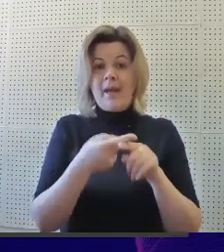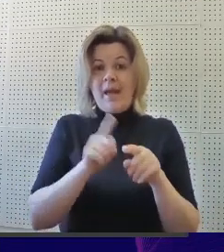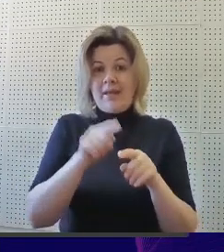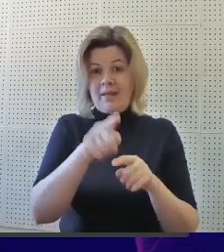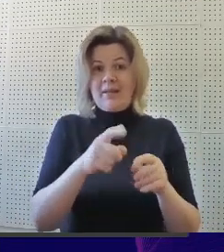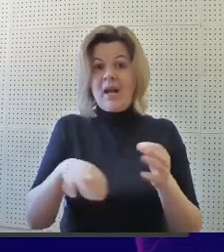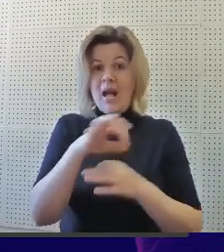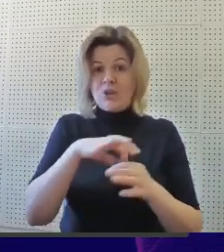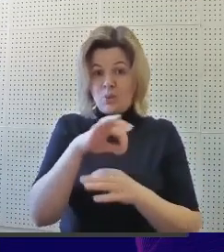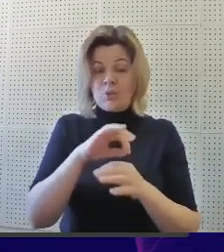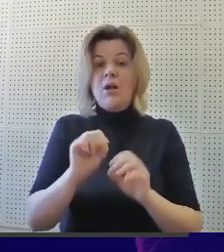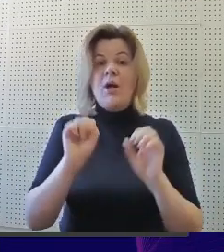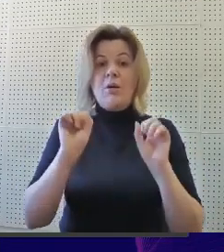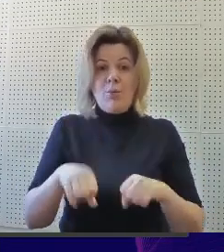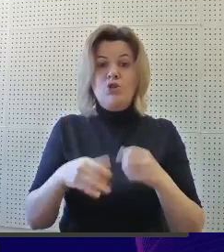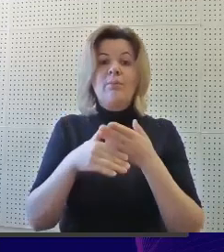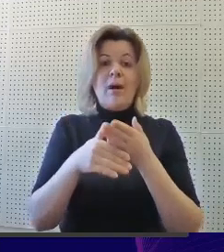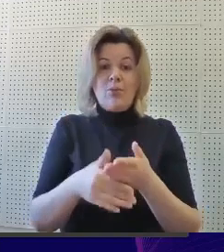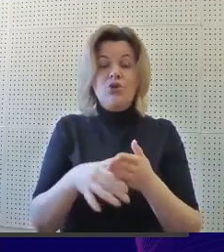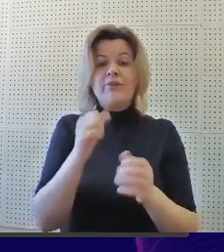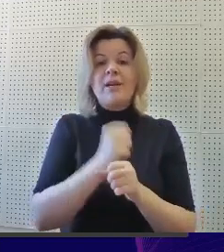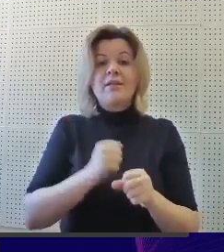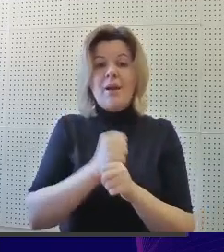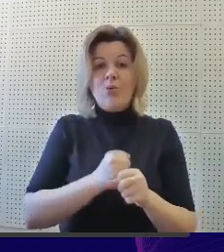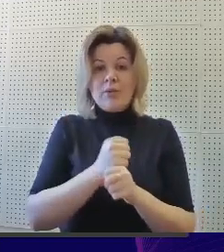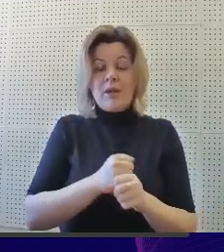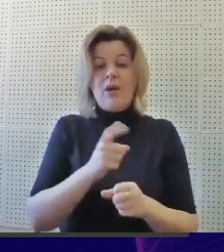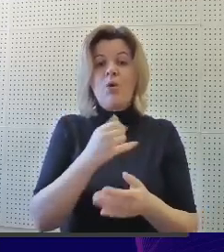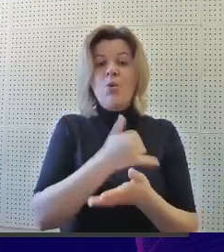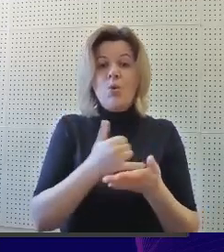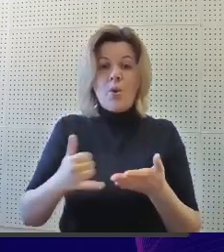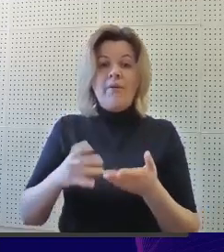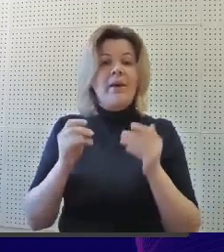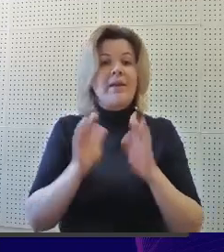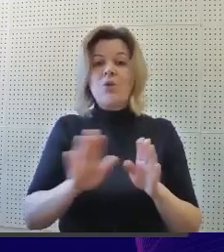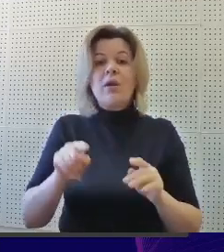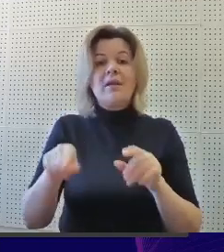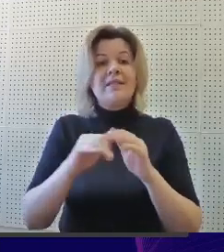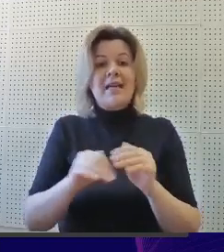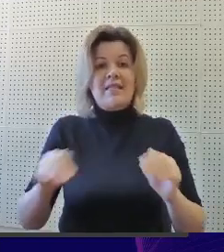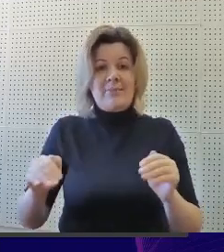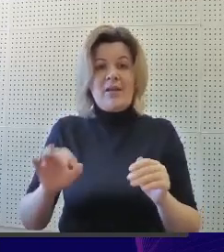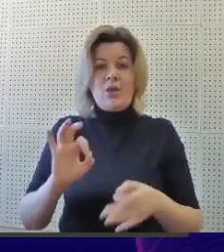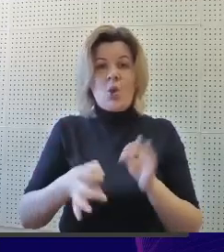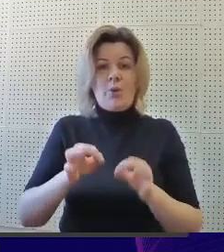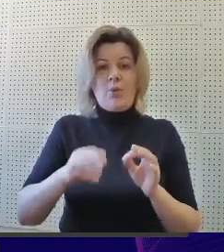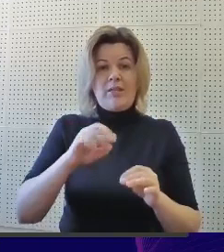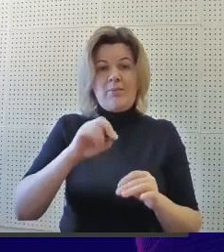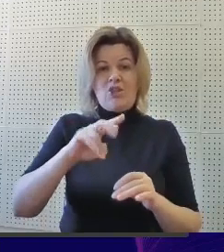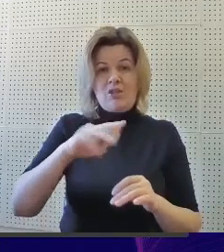данный конструктор может помочь в разработке уроков не только с детьми